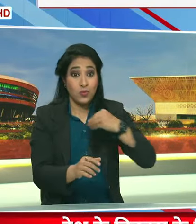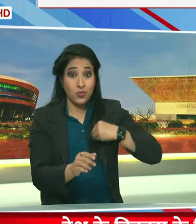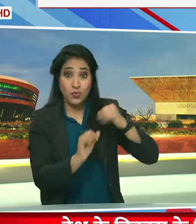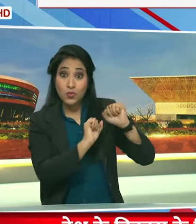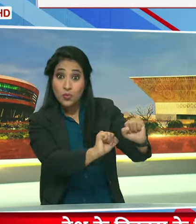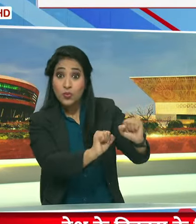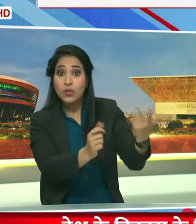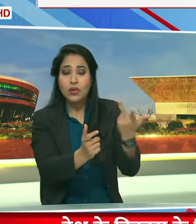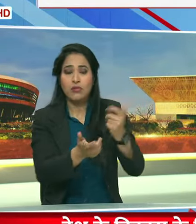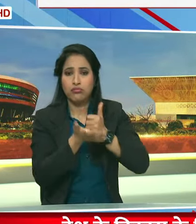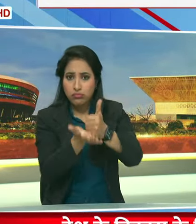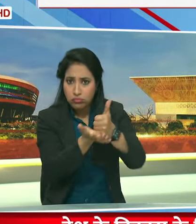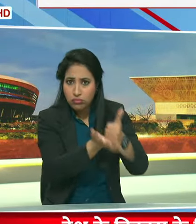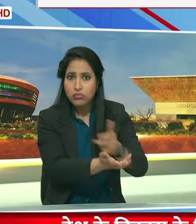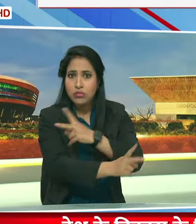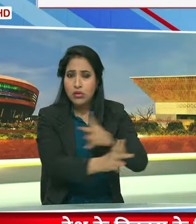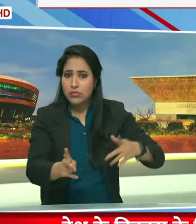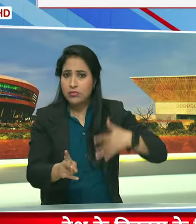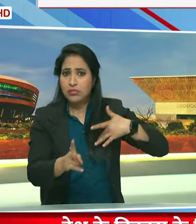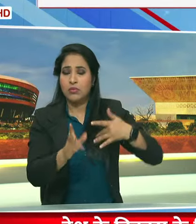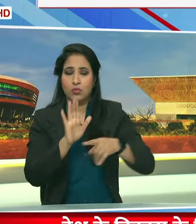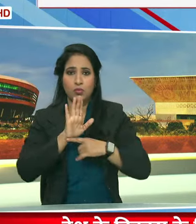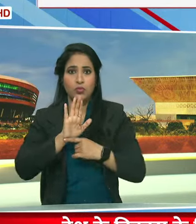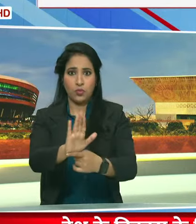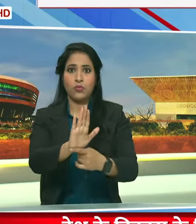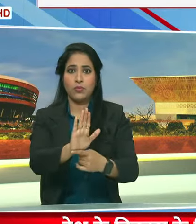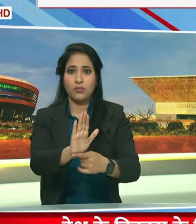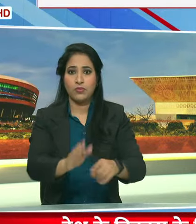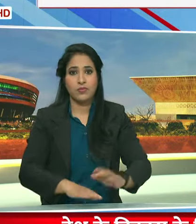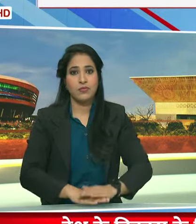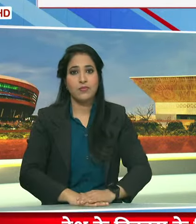अस्पताल सेवा भावना की बनेगा मिसाल